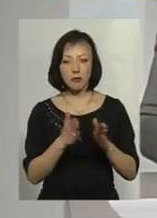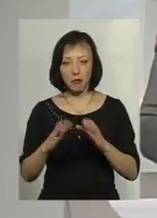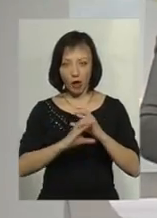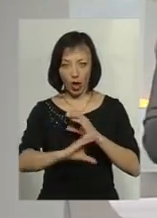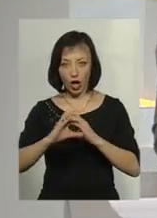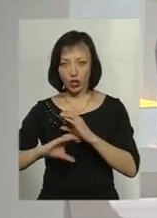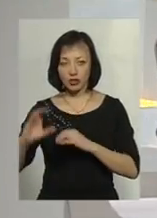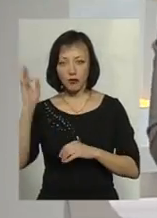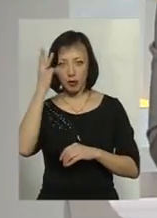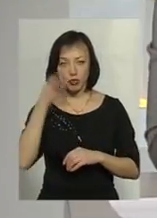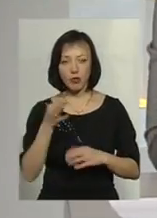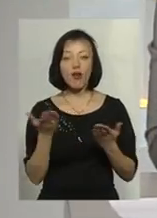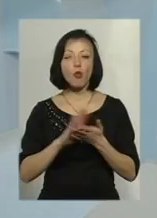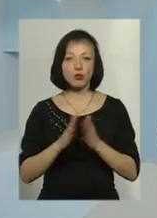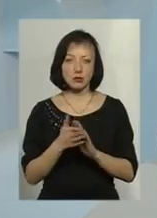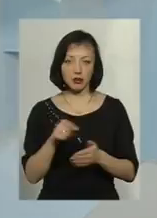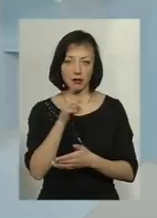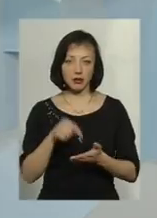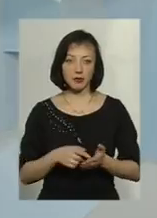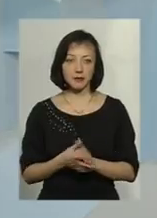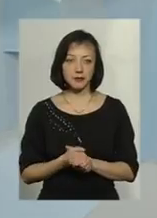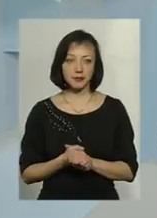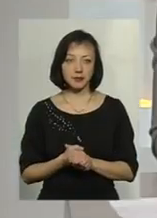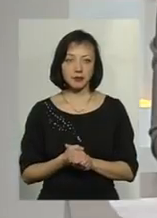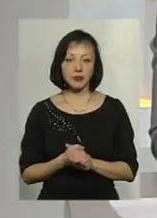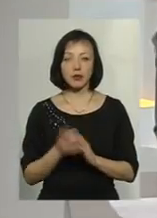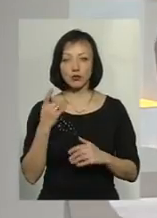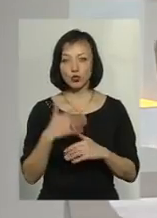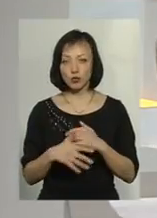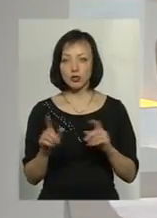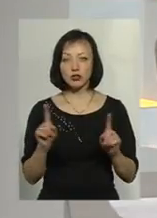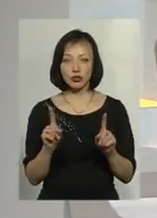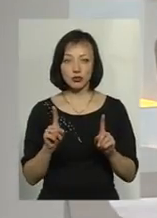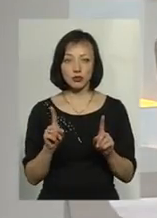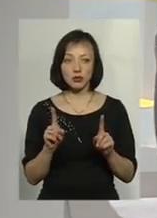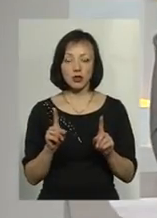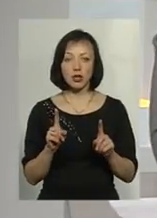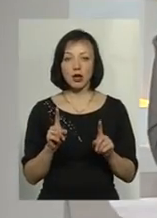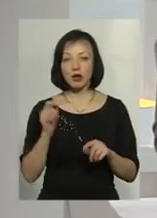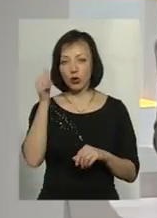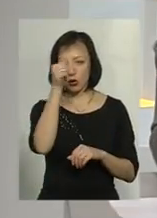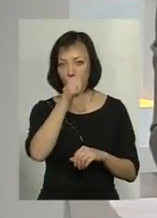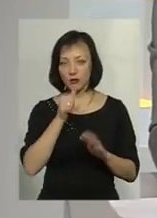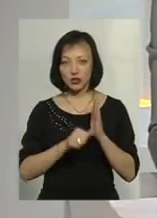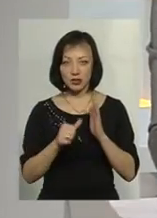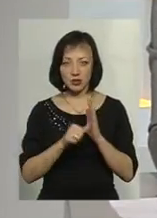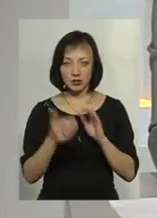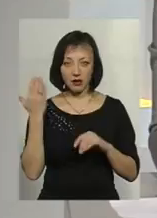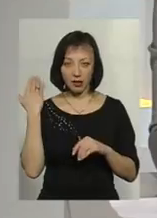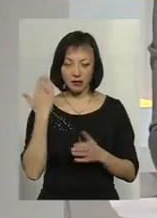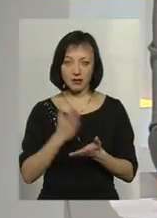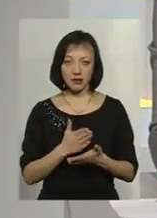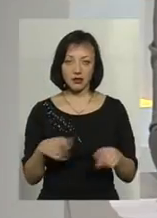Хмельниччині і в якому вони стані. Адже зрозуміло, що років 60 є, я так